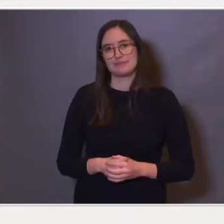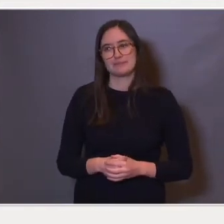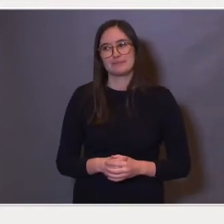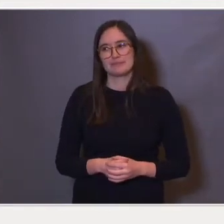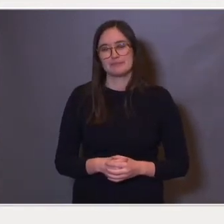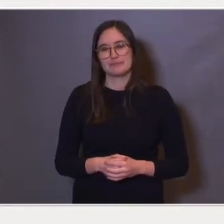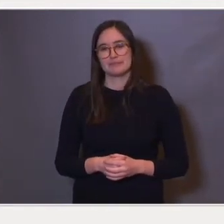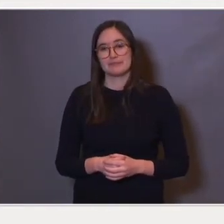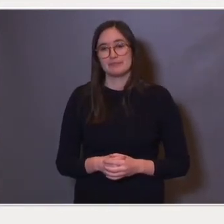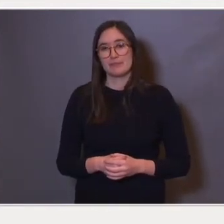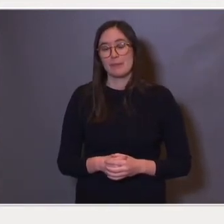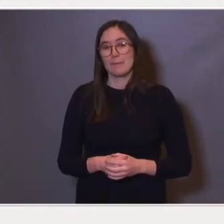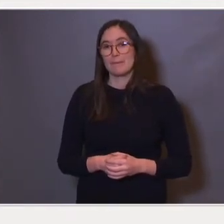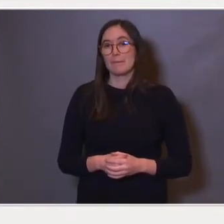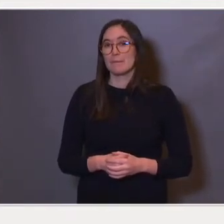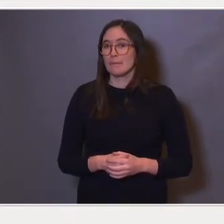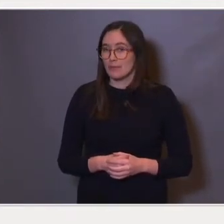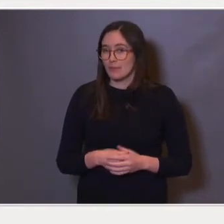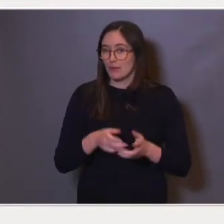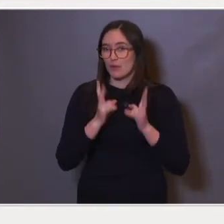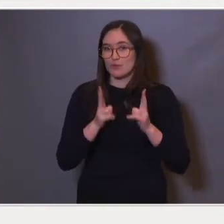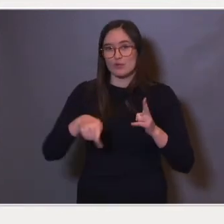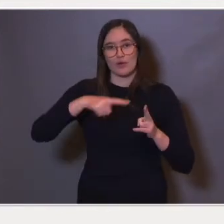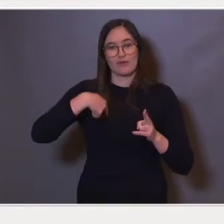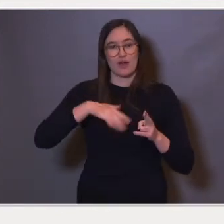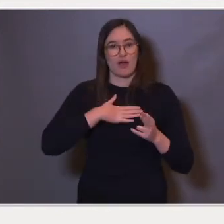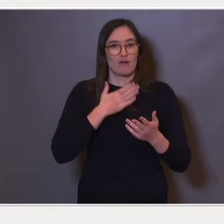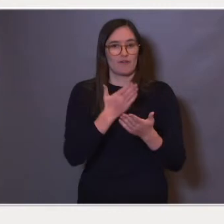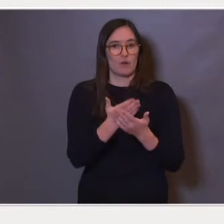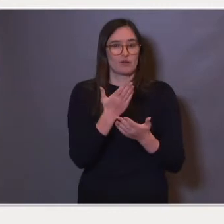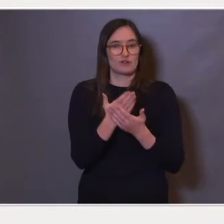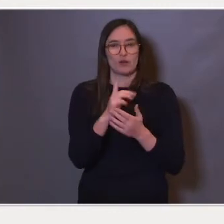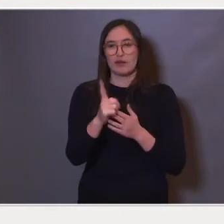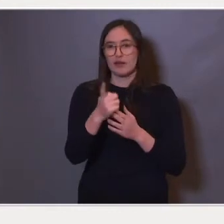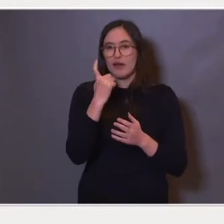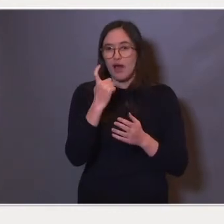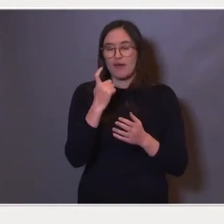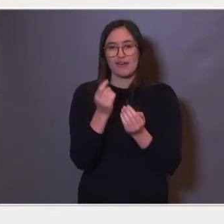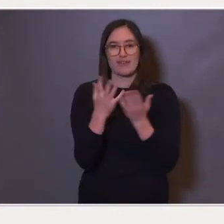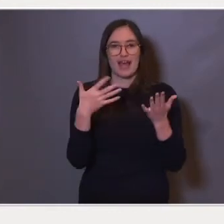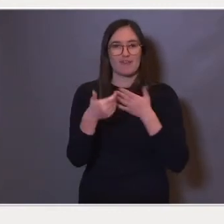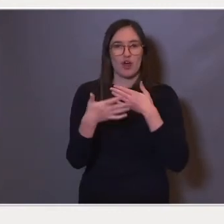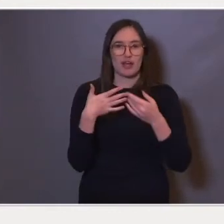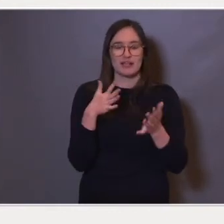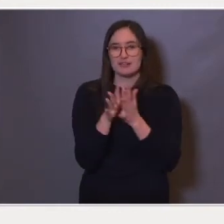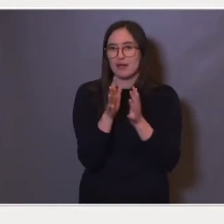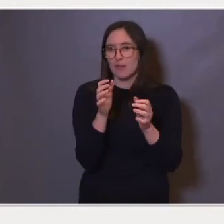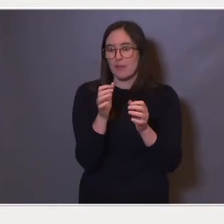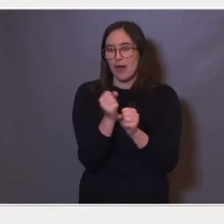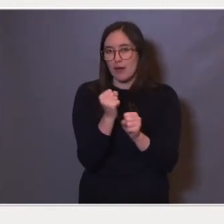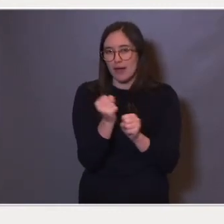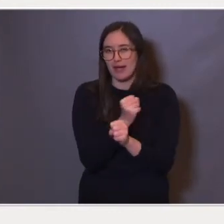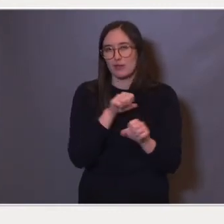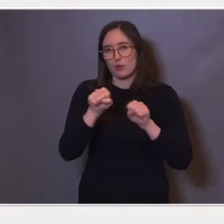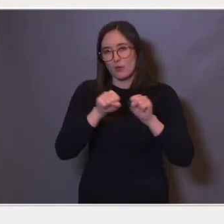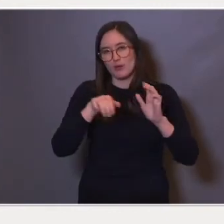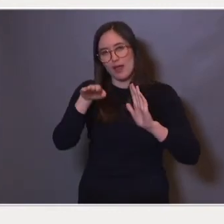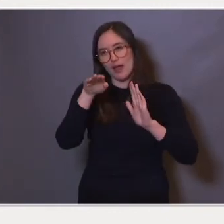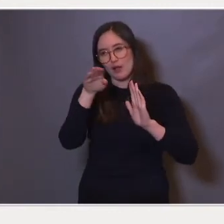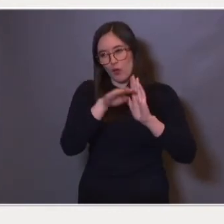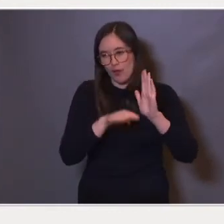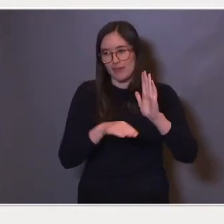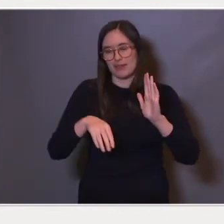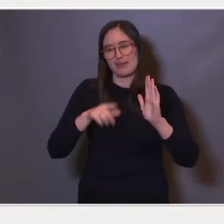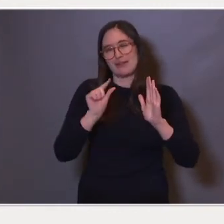Så har vi også foreslått krav om flerfaglig samarbeid i kommuneloven. Der var det noe uenighet, så to av